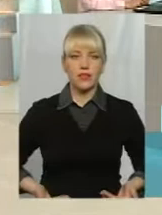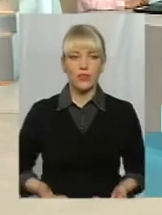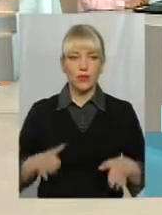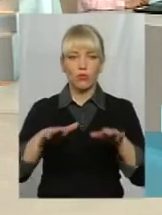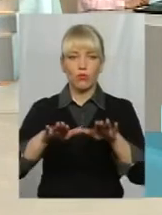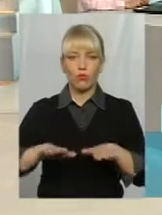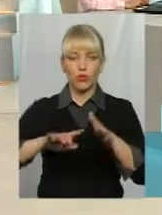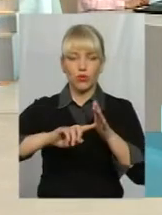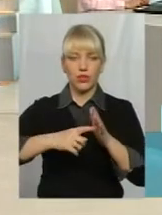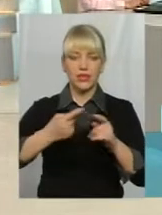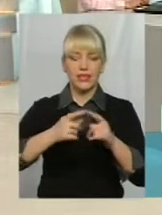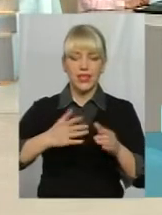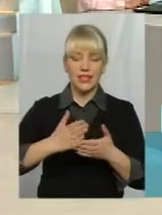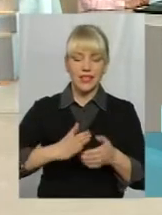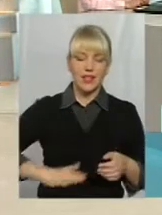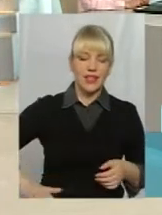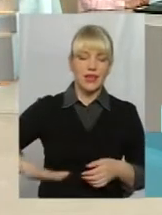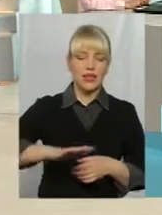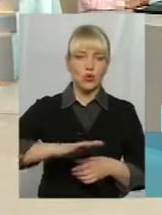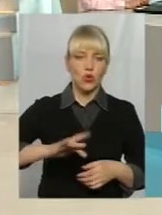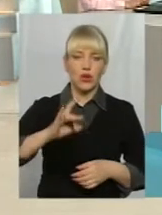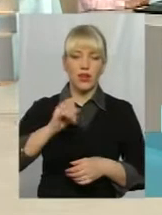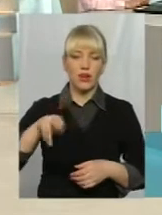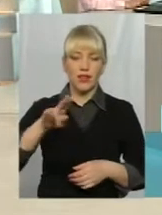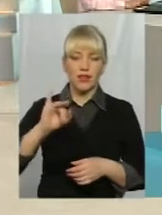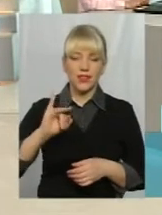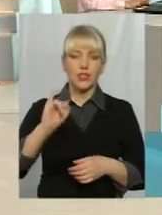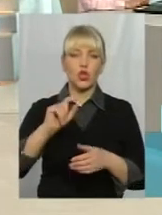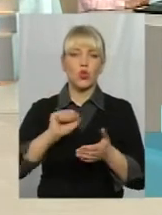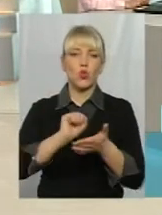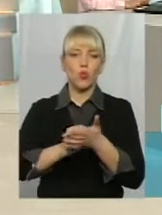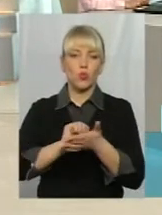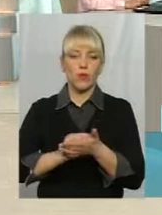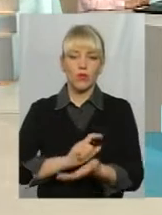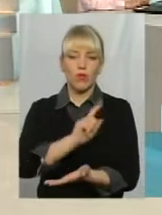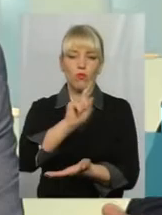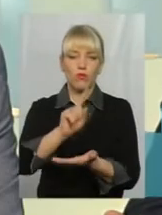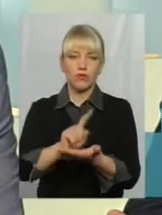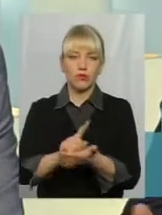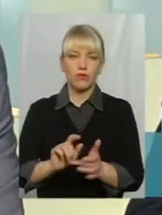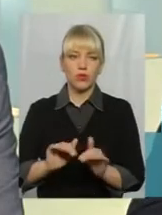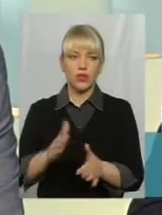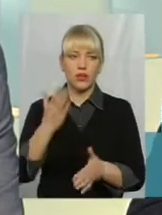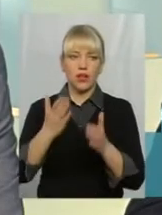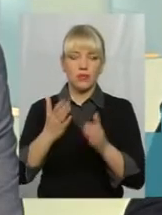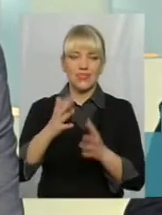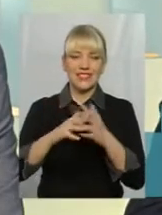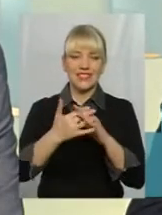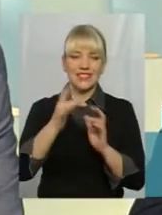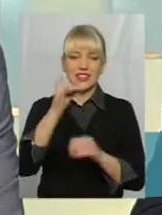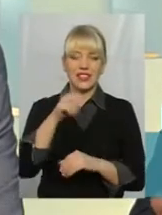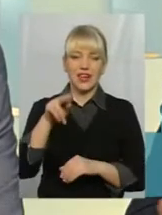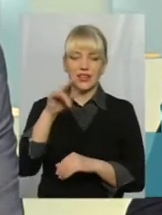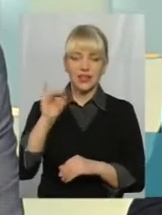території Ради документ обов'язкової дії. Тобто, якби відповідні сільські ради, на той час ще не об'єднані